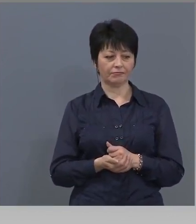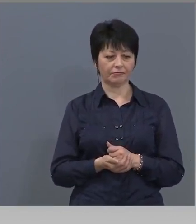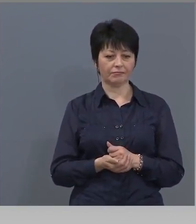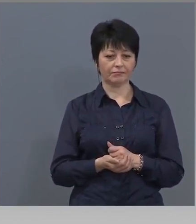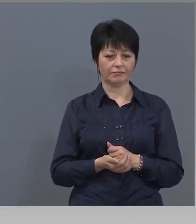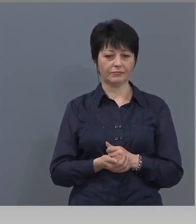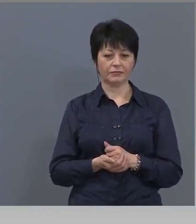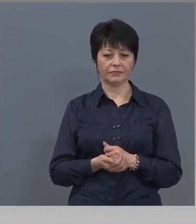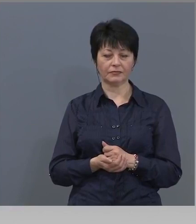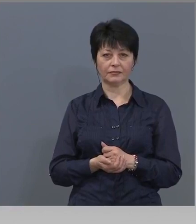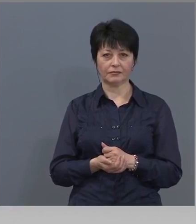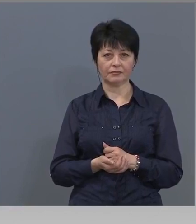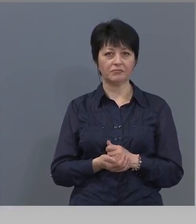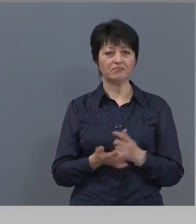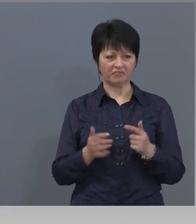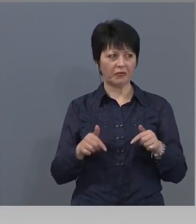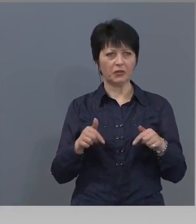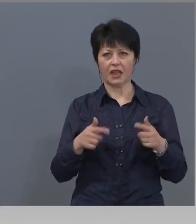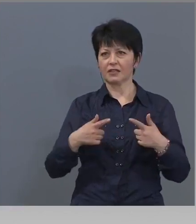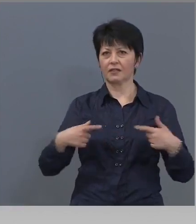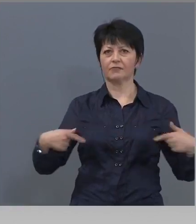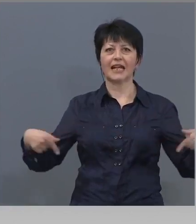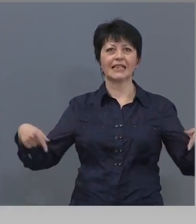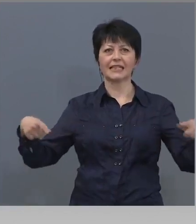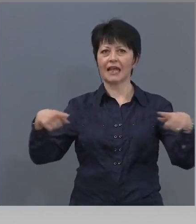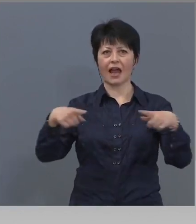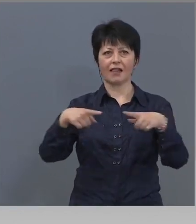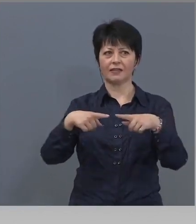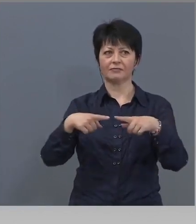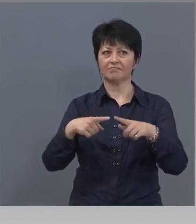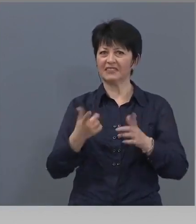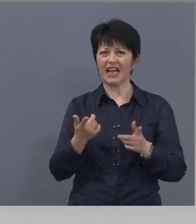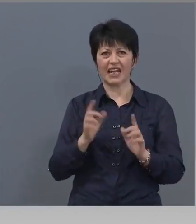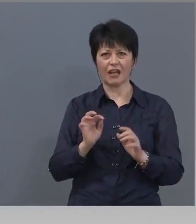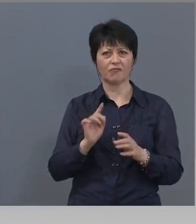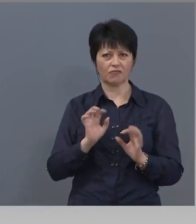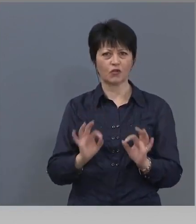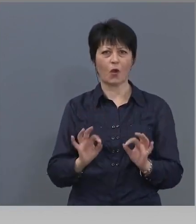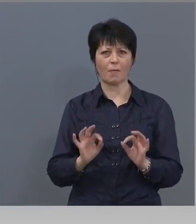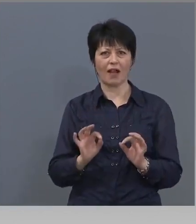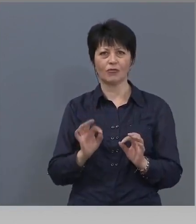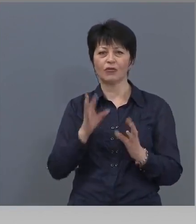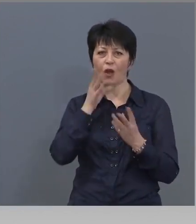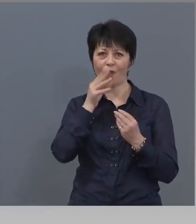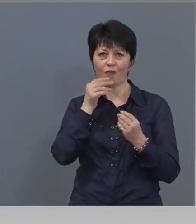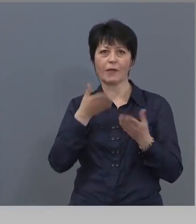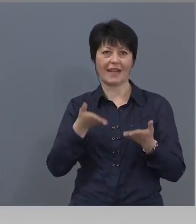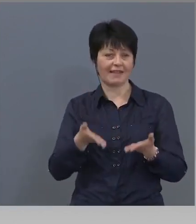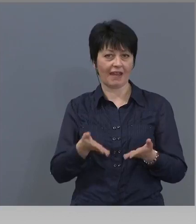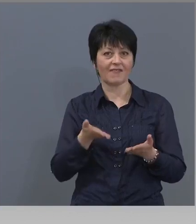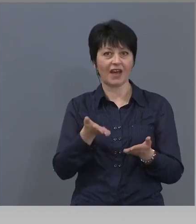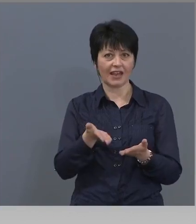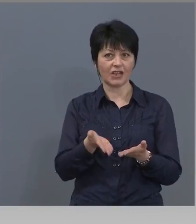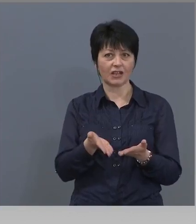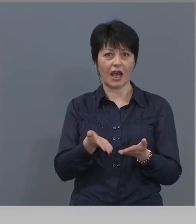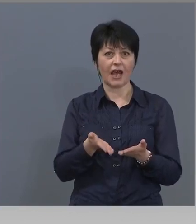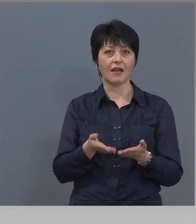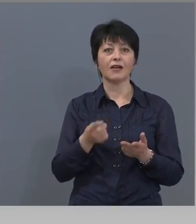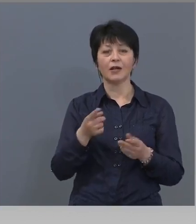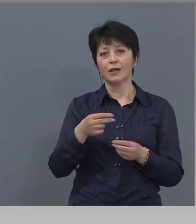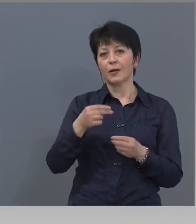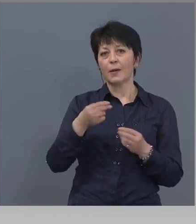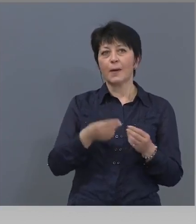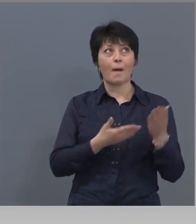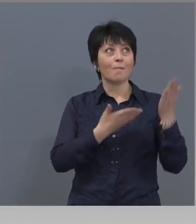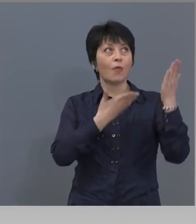от тая зала наде ли е и най-редно подобни неща да говорим. Божието наказание със сигурност